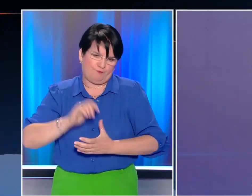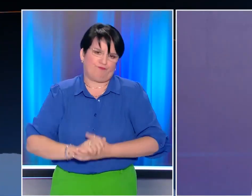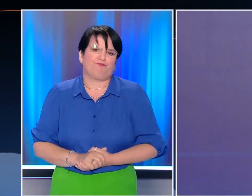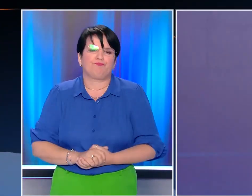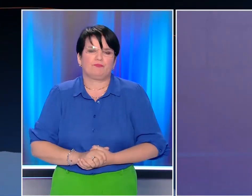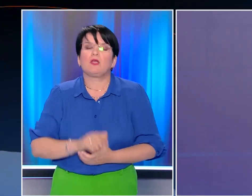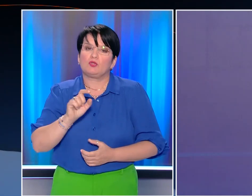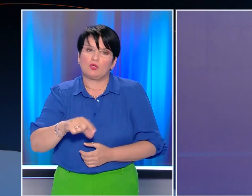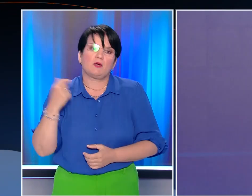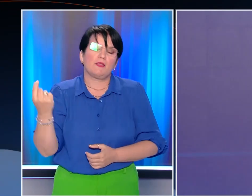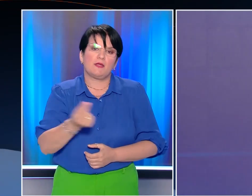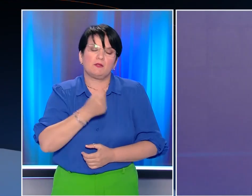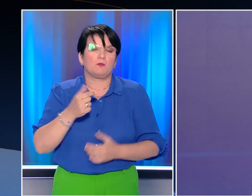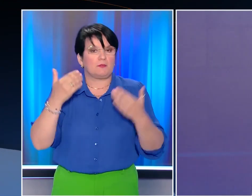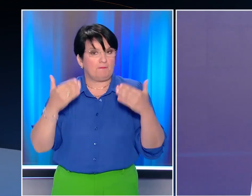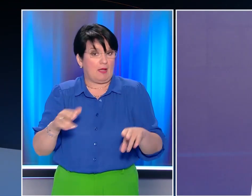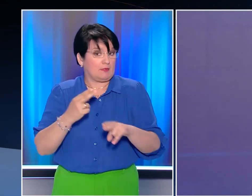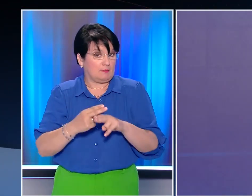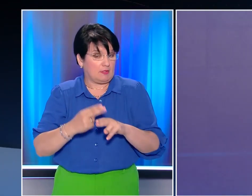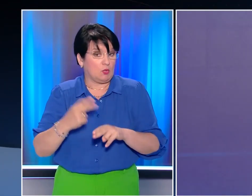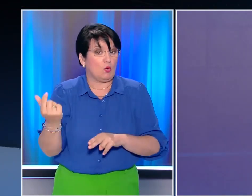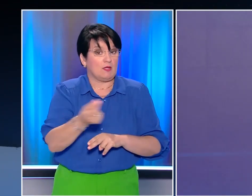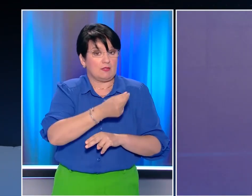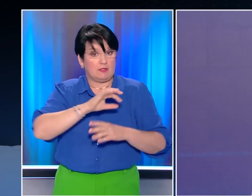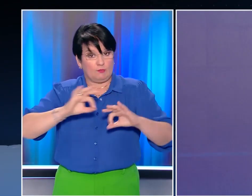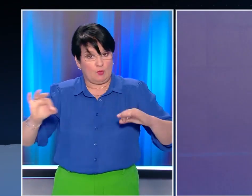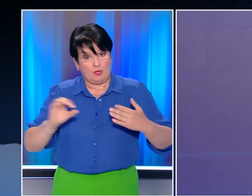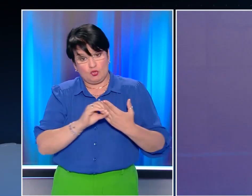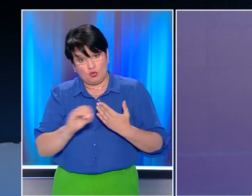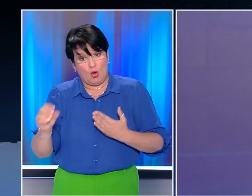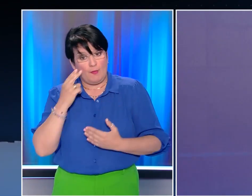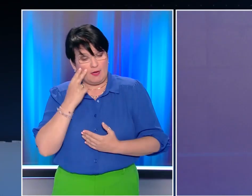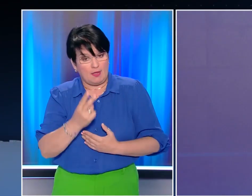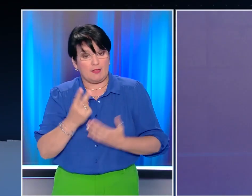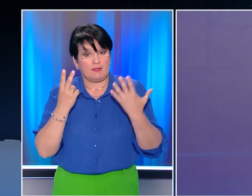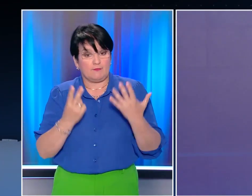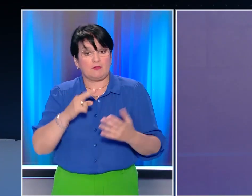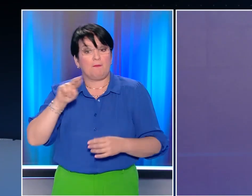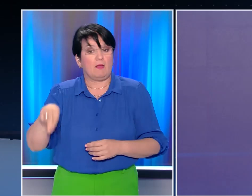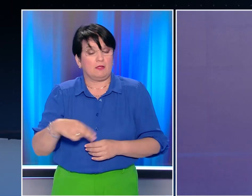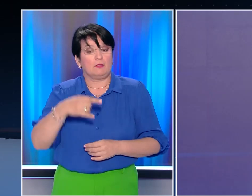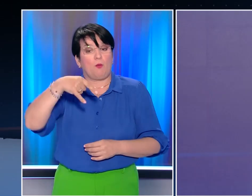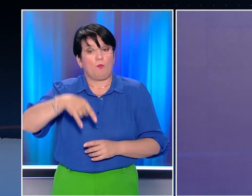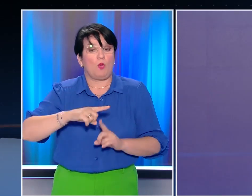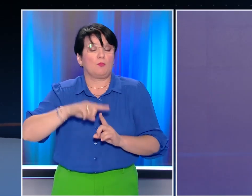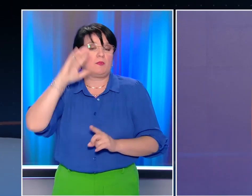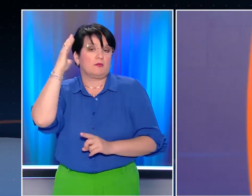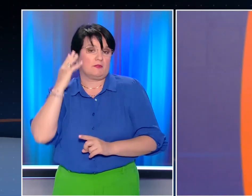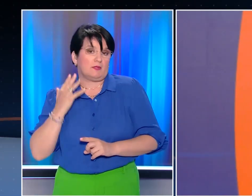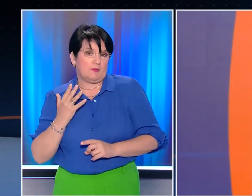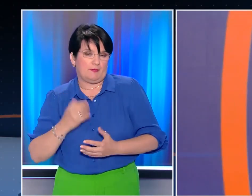Στο σημείο αυτό το δελτίο μας ολοκληρώθηκε όλη η επικαιρότητα αναλυτικά στο κεντρικό δελτίο ειδήσεων του Open στις 7